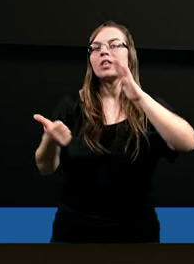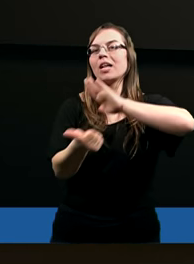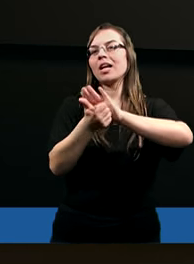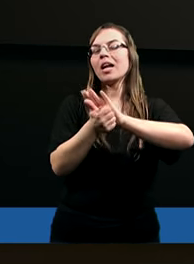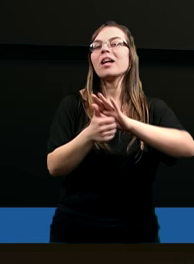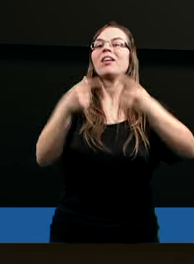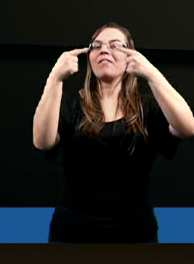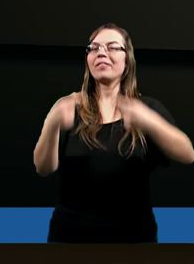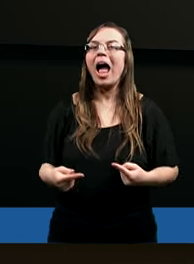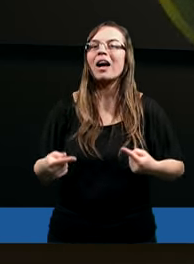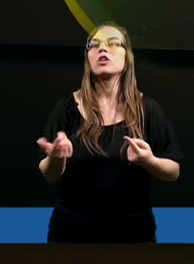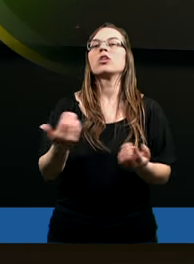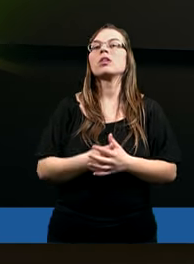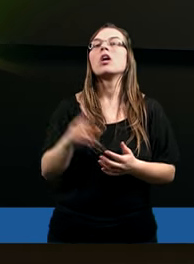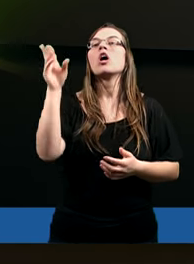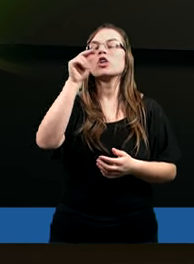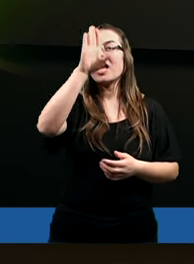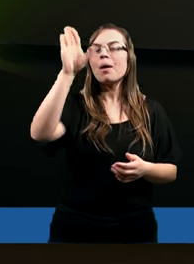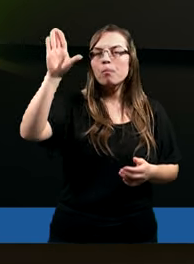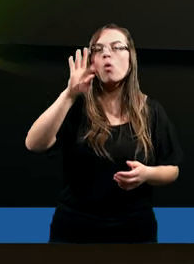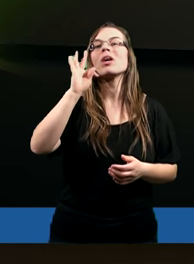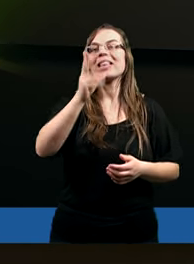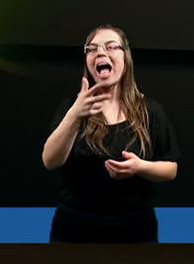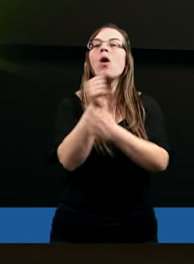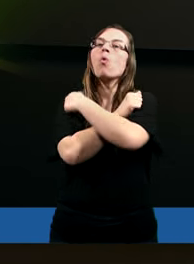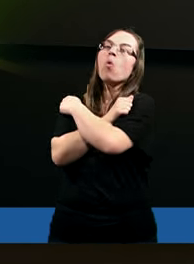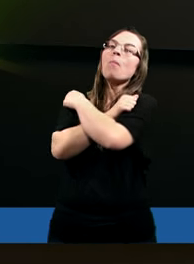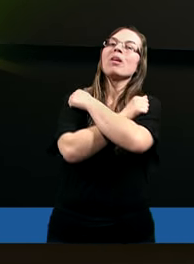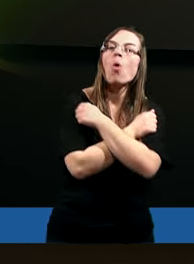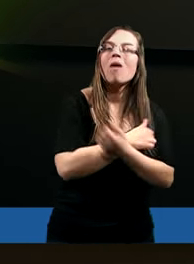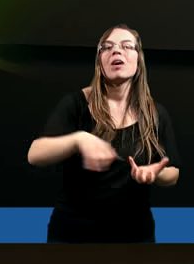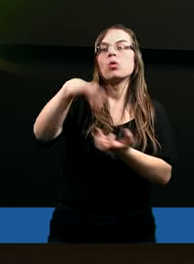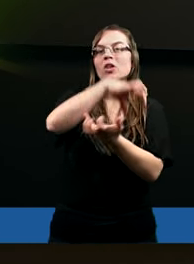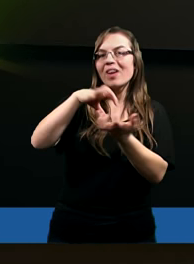szesnasty wiersz, że Bóg tak umiłował świat,